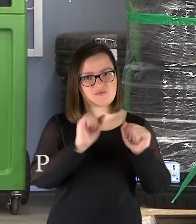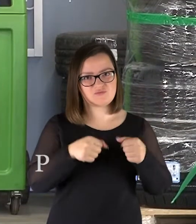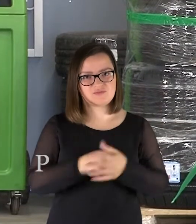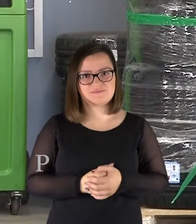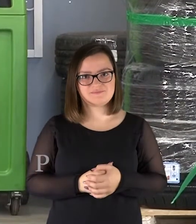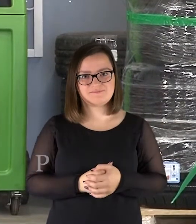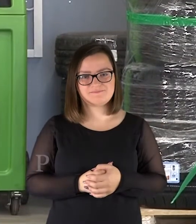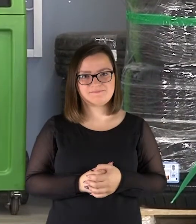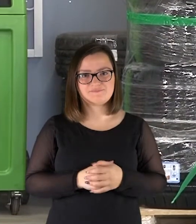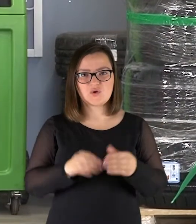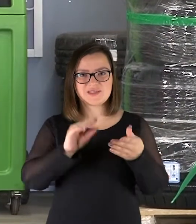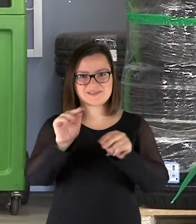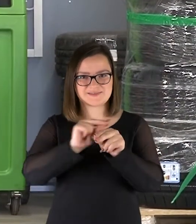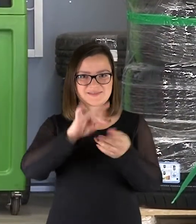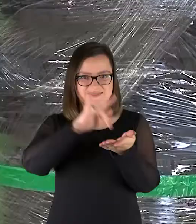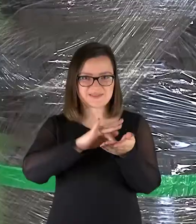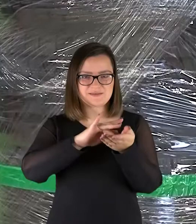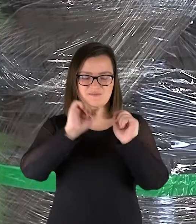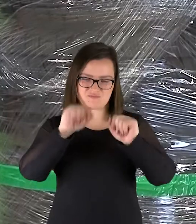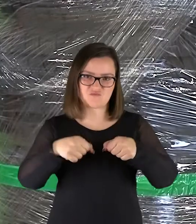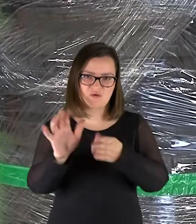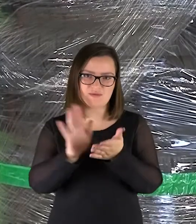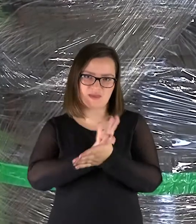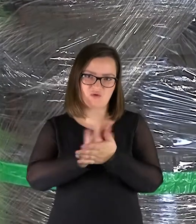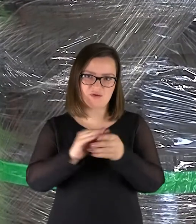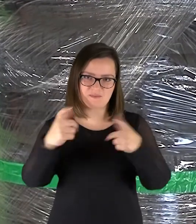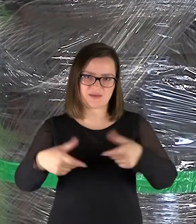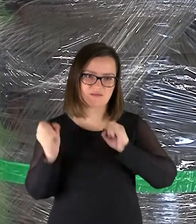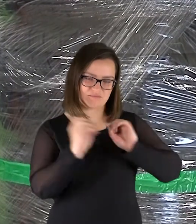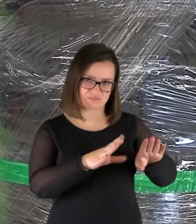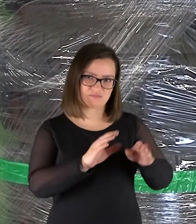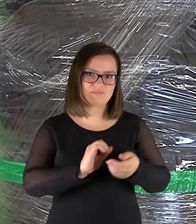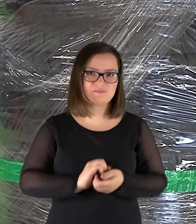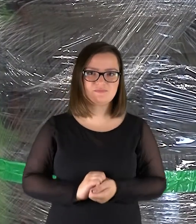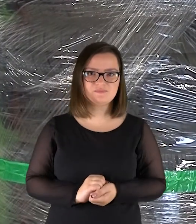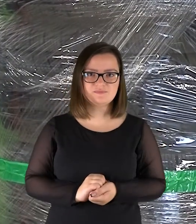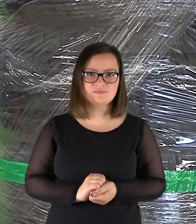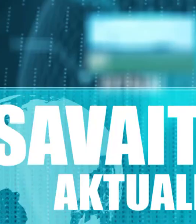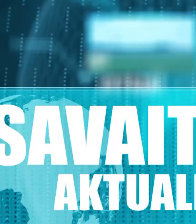padangomis galima civilizuotai, nemokamai senas padangas, privalo priimti visi padangų platintojai.